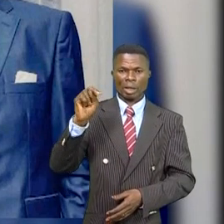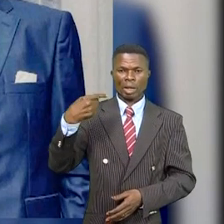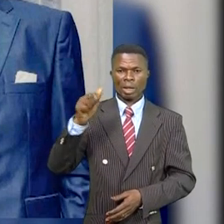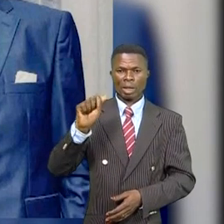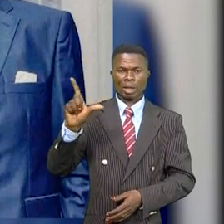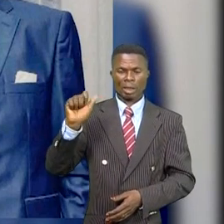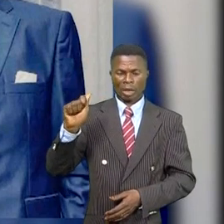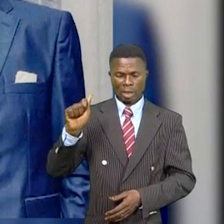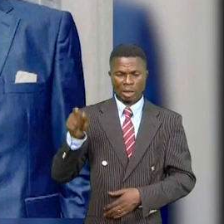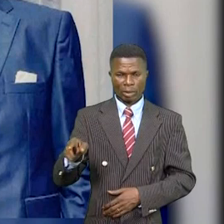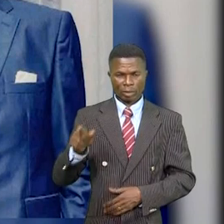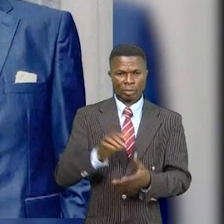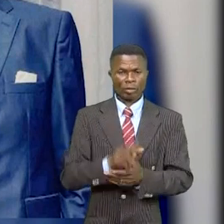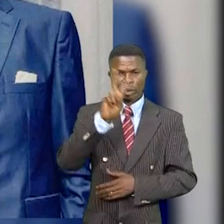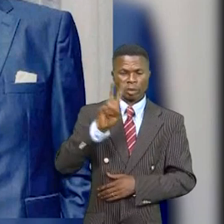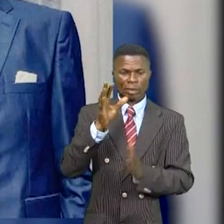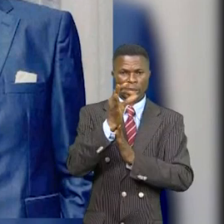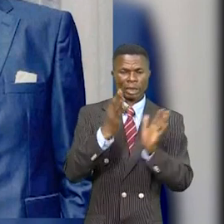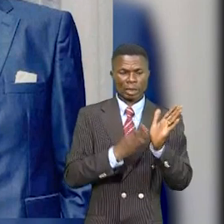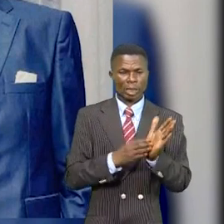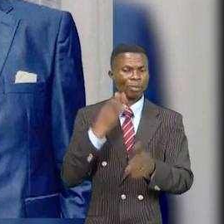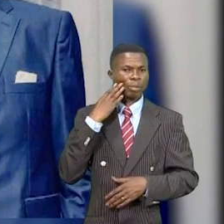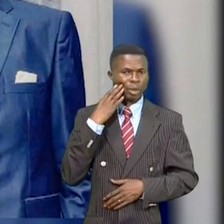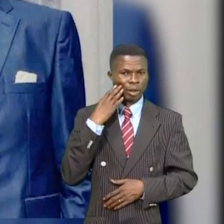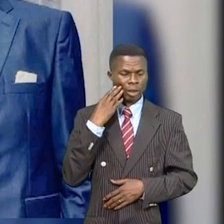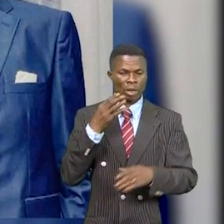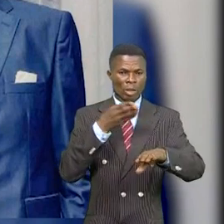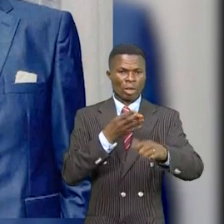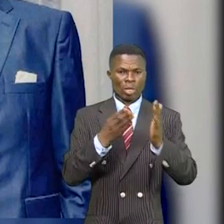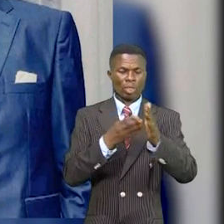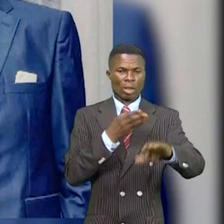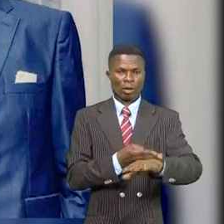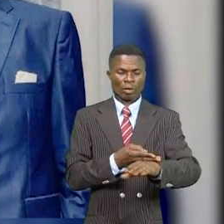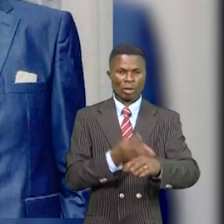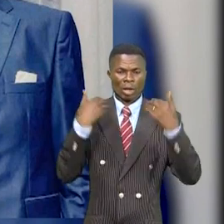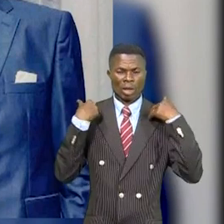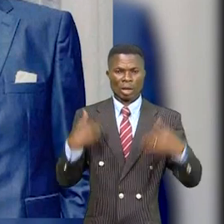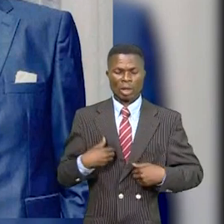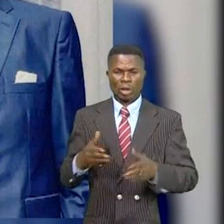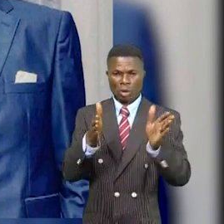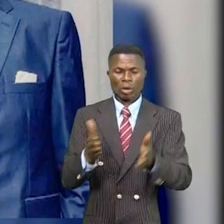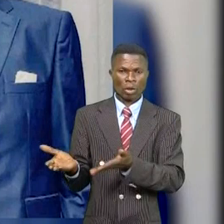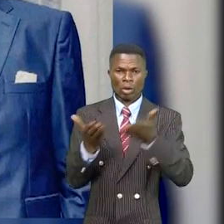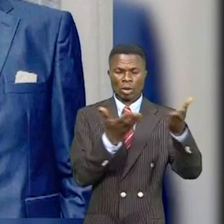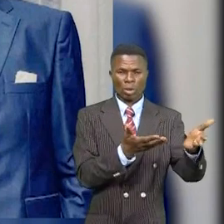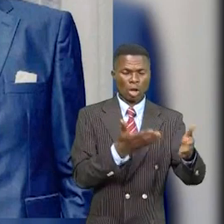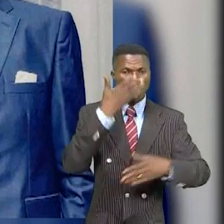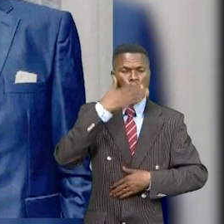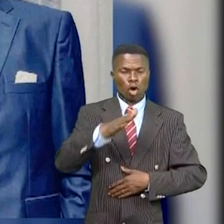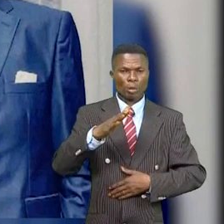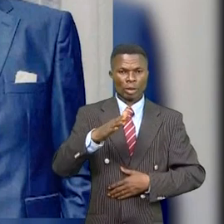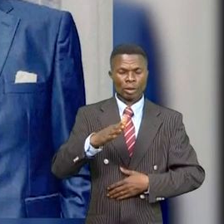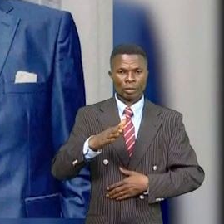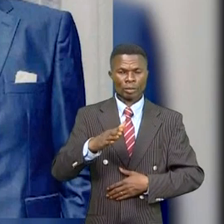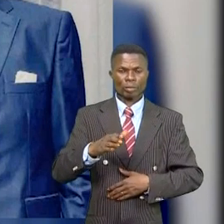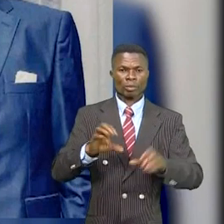Moussualou. Vendredi 19 mars 9h Levé du corps et hommage à la morgue de l'hôpital